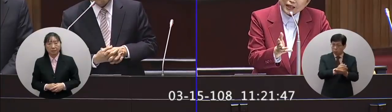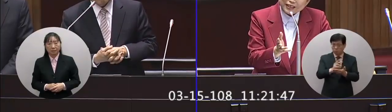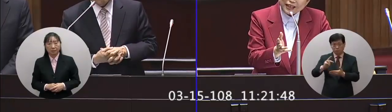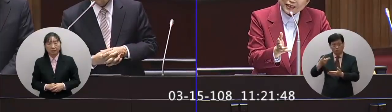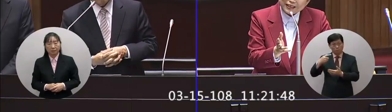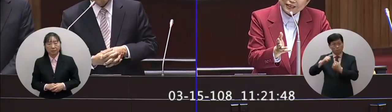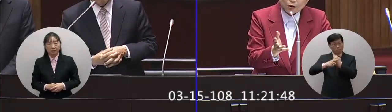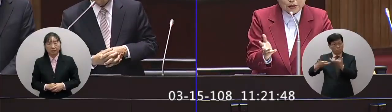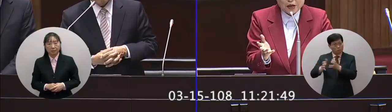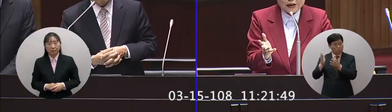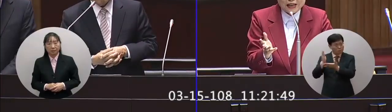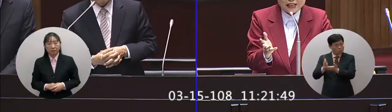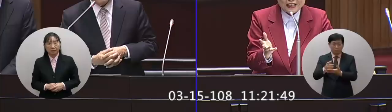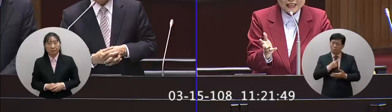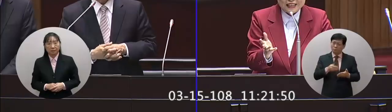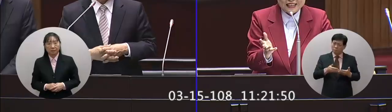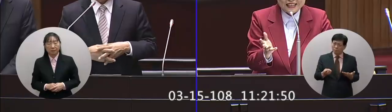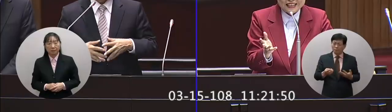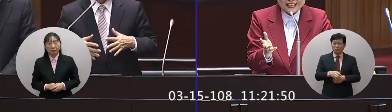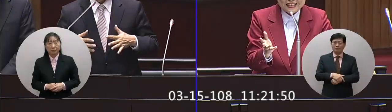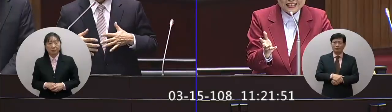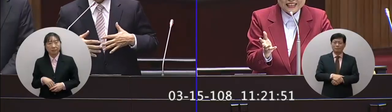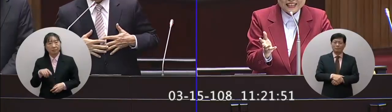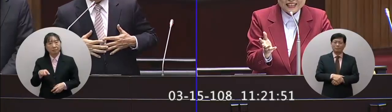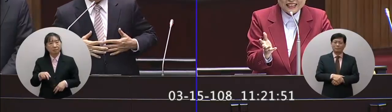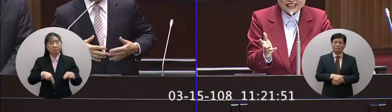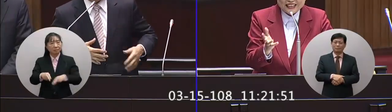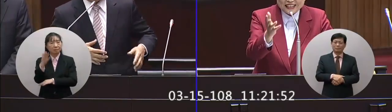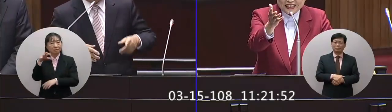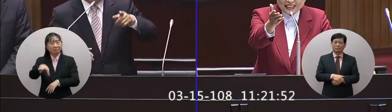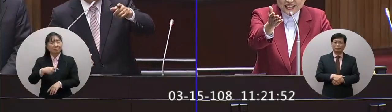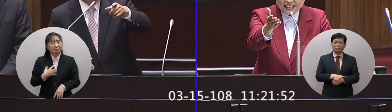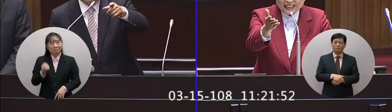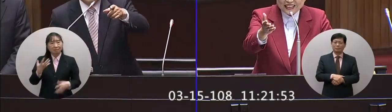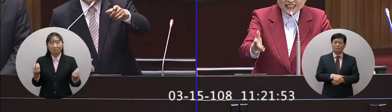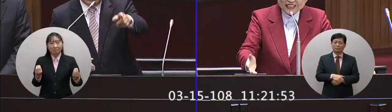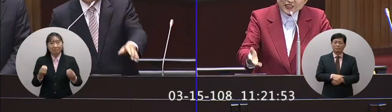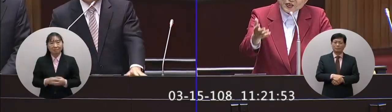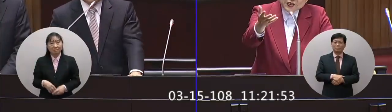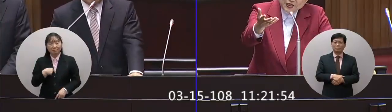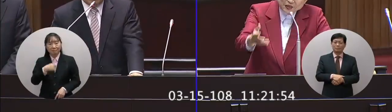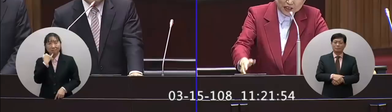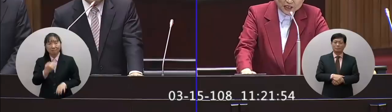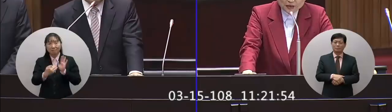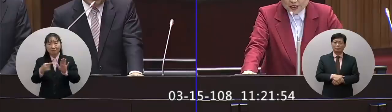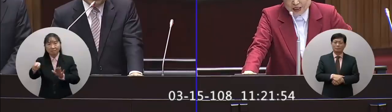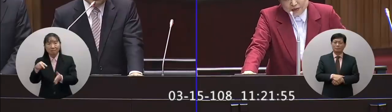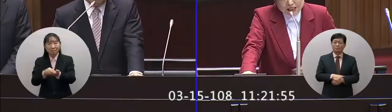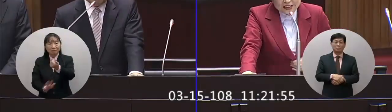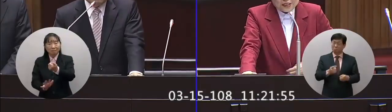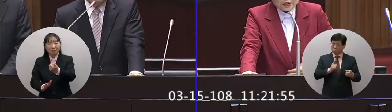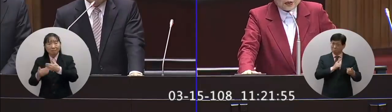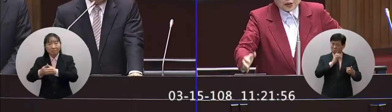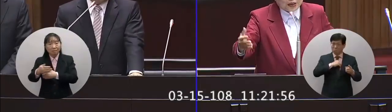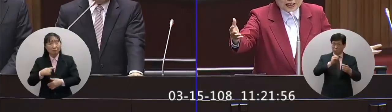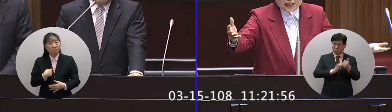還是法務部擋下來的有必要嗎這個行政院長沒有那麼大權力去擋立法院的立法